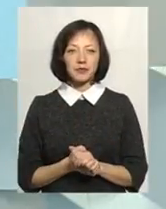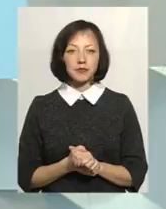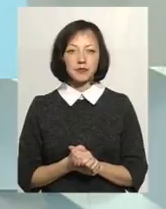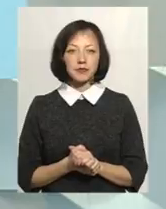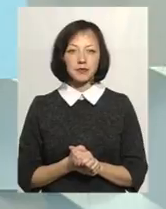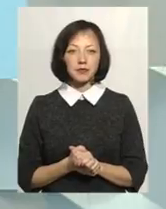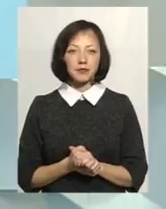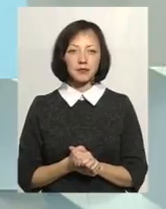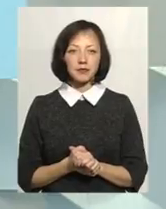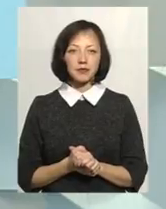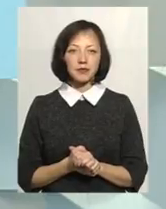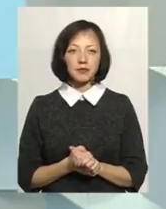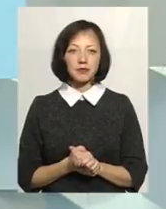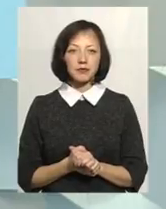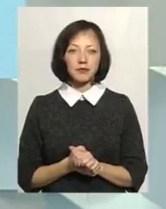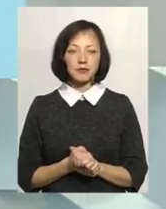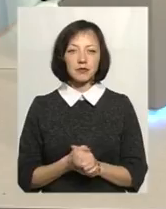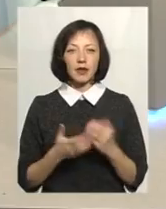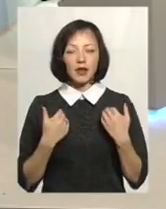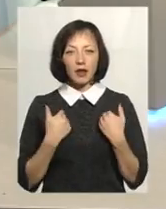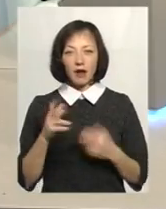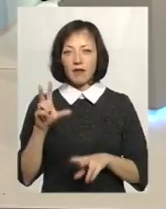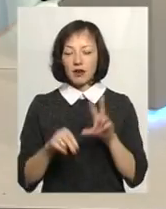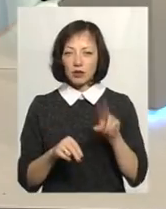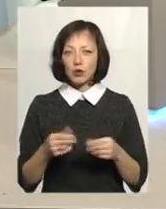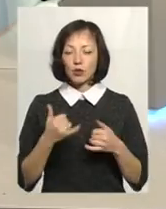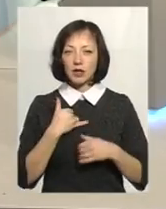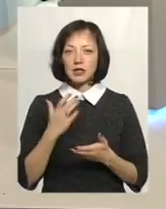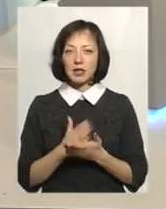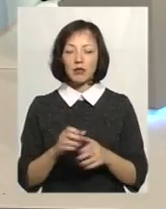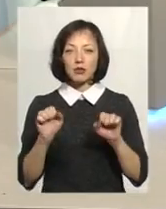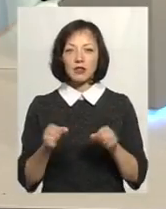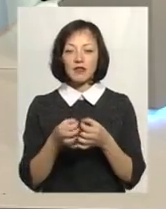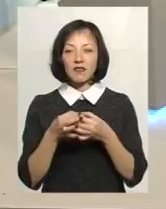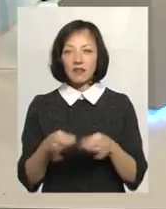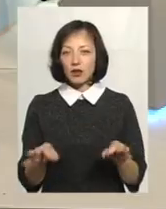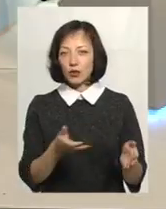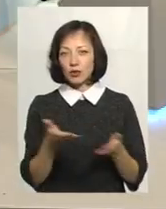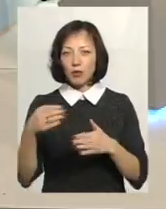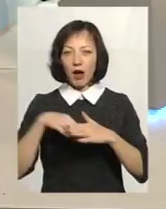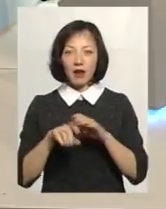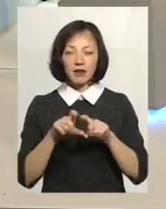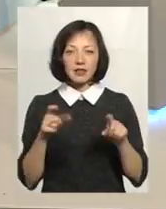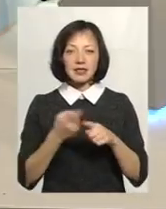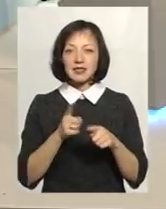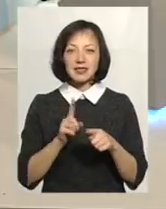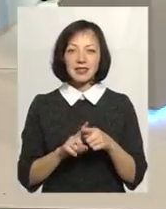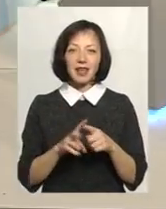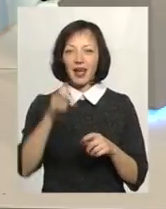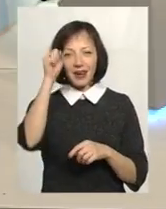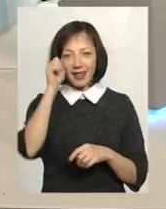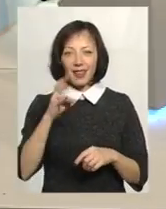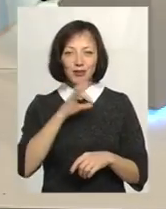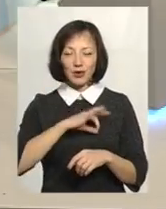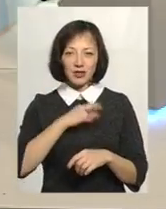велике. Таня? Я вважаю, оскільки у нас є така можливість, є вільний доступ до цього архіву, просто це гріх не скористатись такою